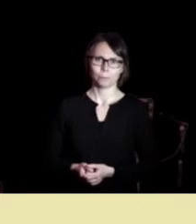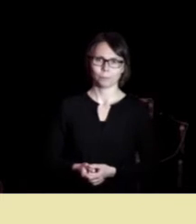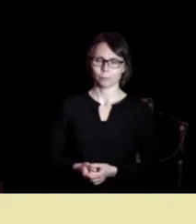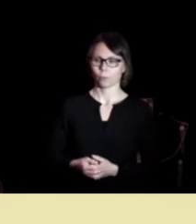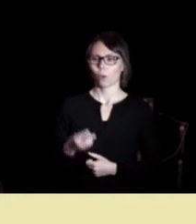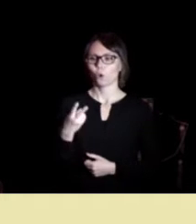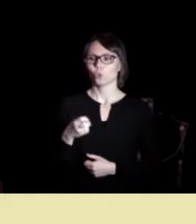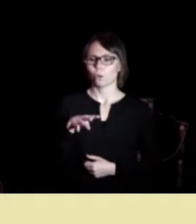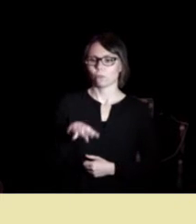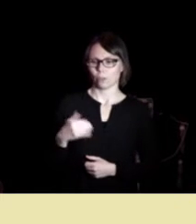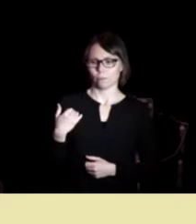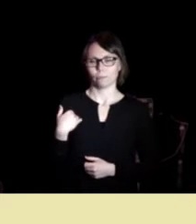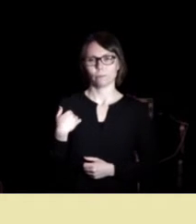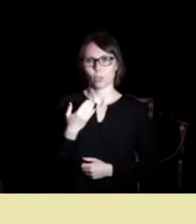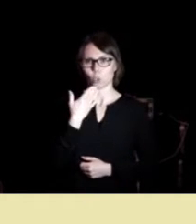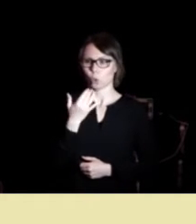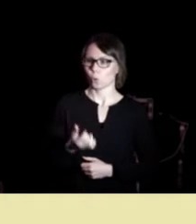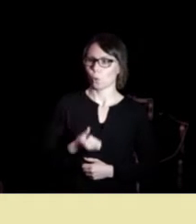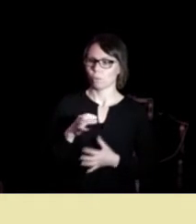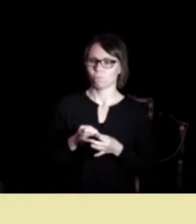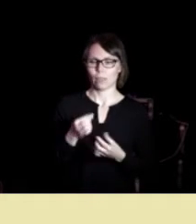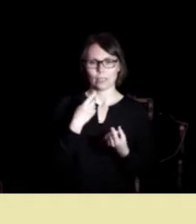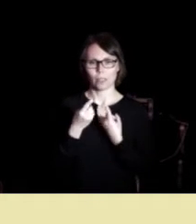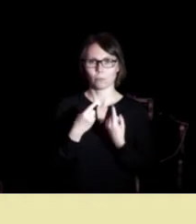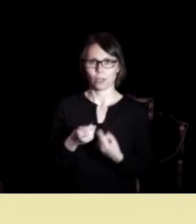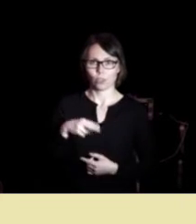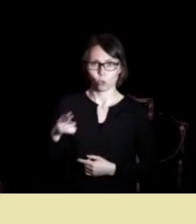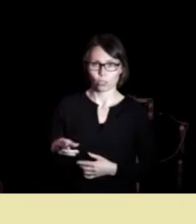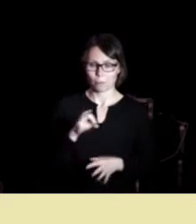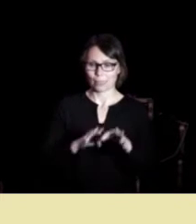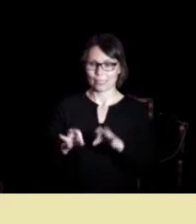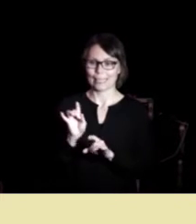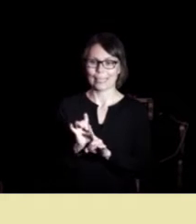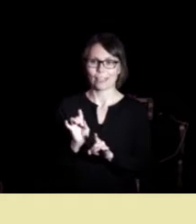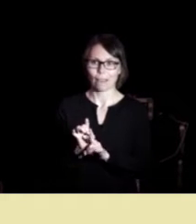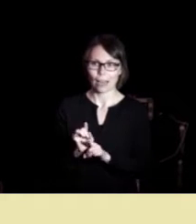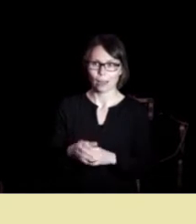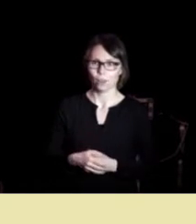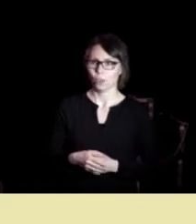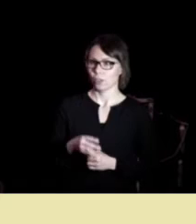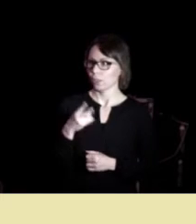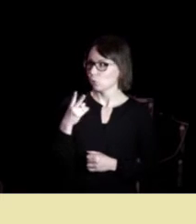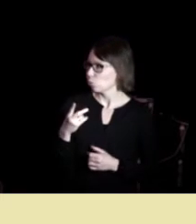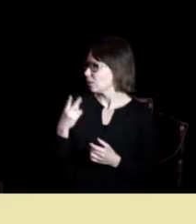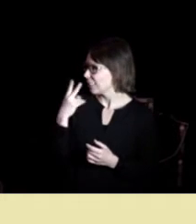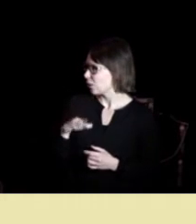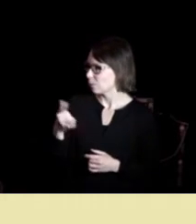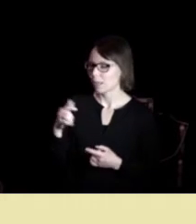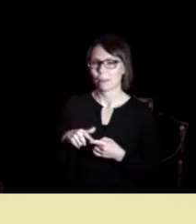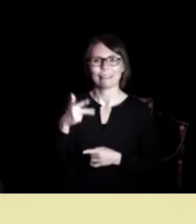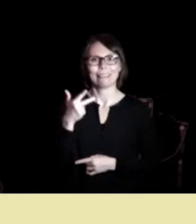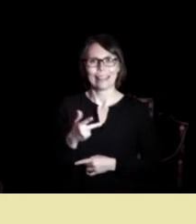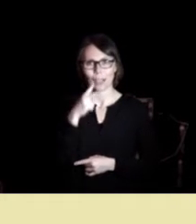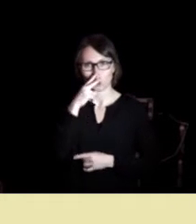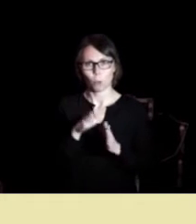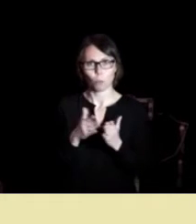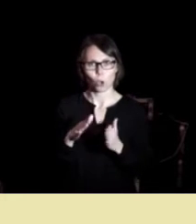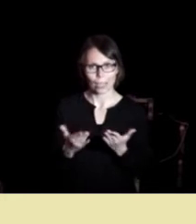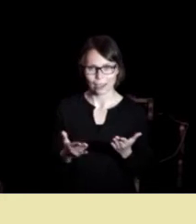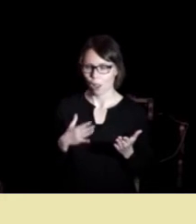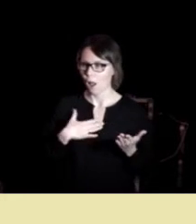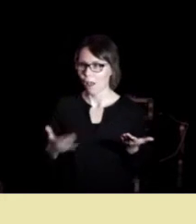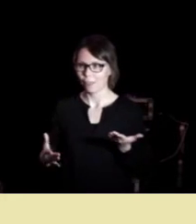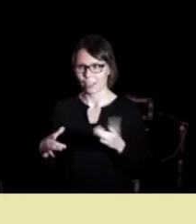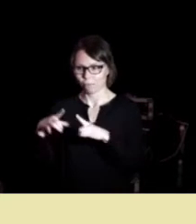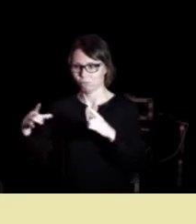2014 var et godt år for samtalen i norsk medisin likevel det kom ut ikke to som det ser ut det her men tre nye bøker men jeg hadde